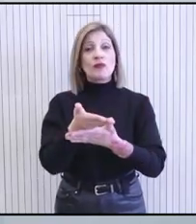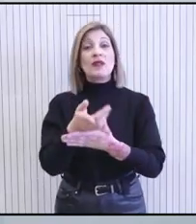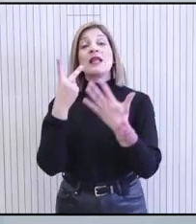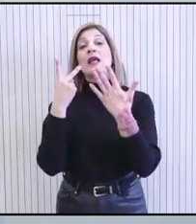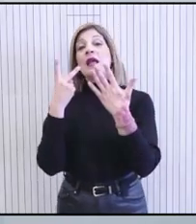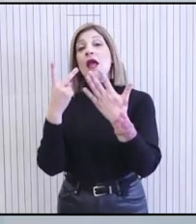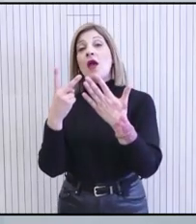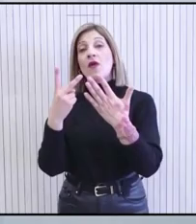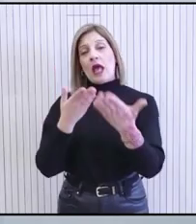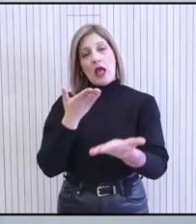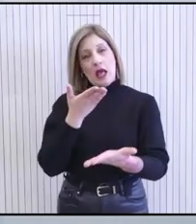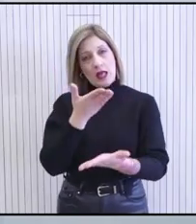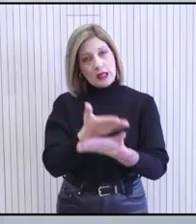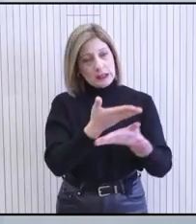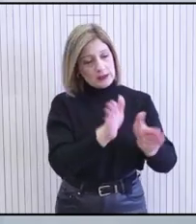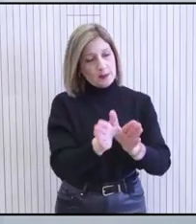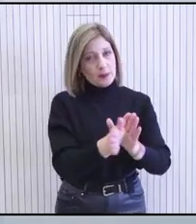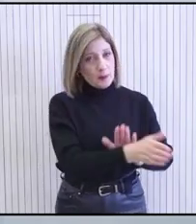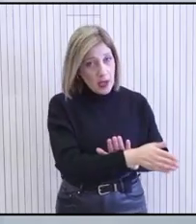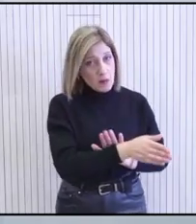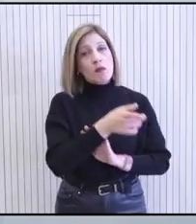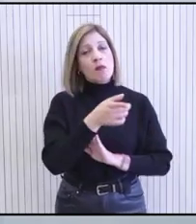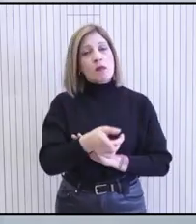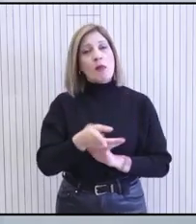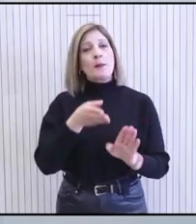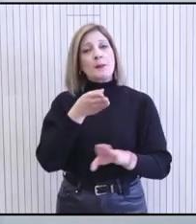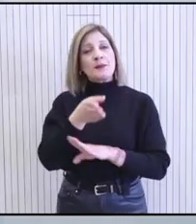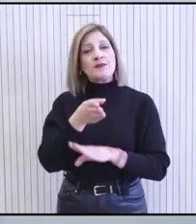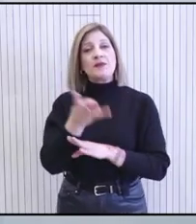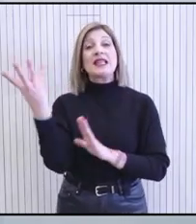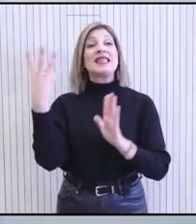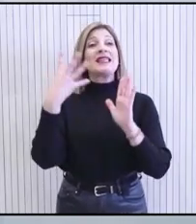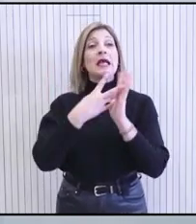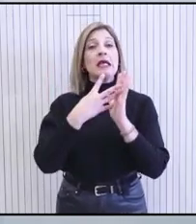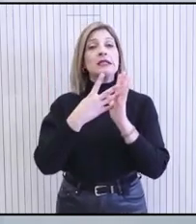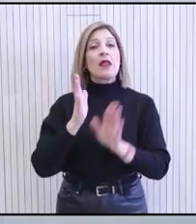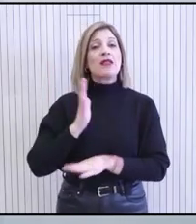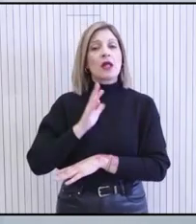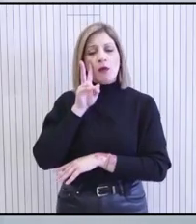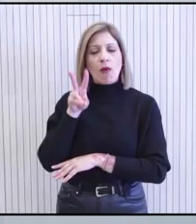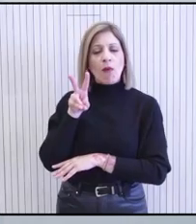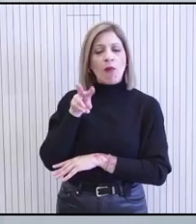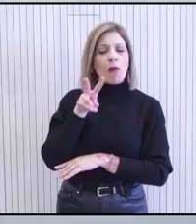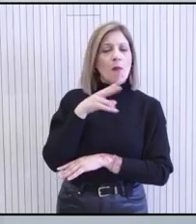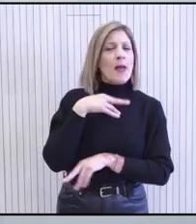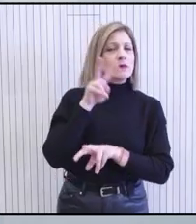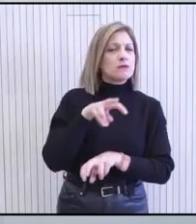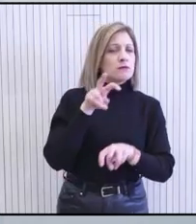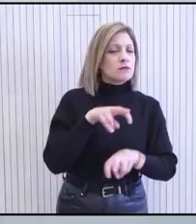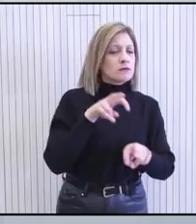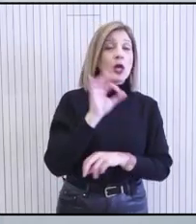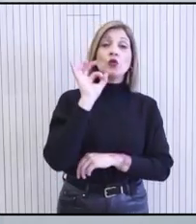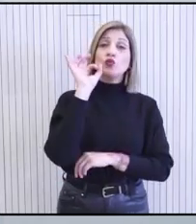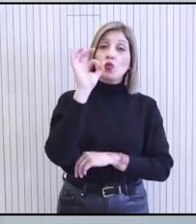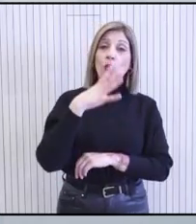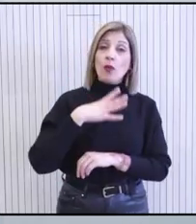αφορούν υποβληθείς ετήσεις, ενώ την πλατφόρμα έχουν επισκεφθεί 4.234 συμπολίτες μας. Στόχος